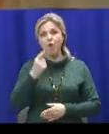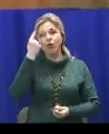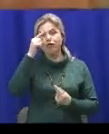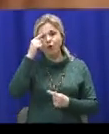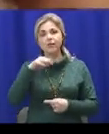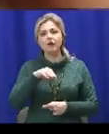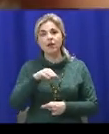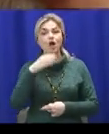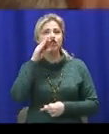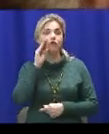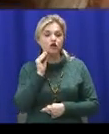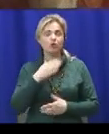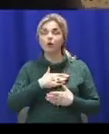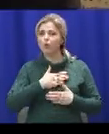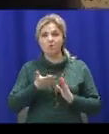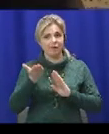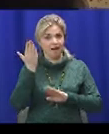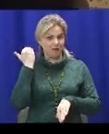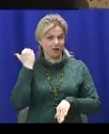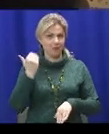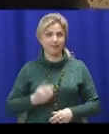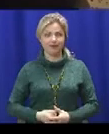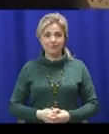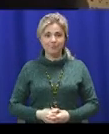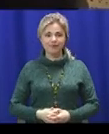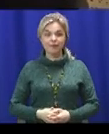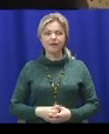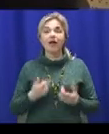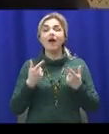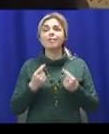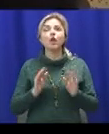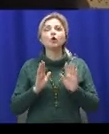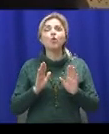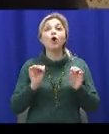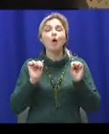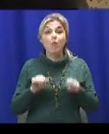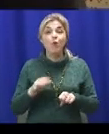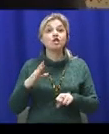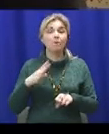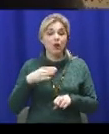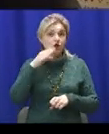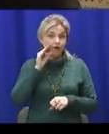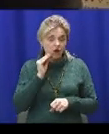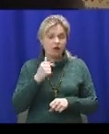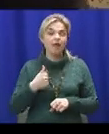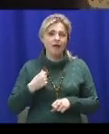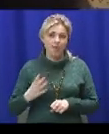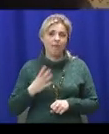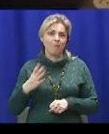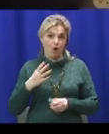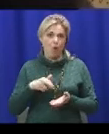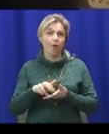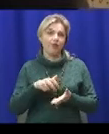Шевченка захоплюється давно. «Де тільки міг бути Шевченко, там я ходив. І